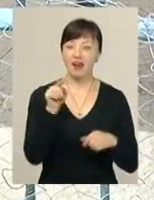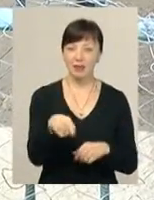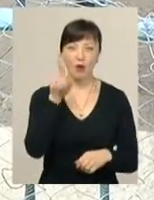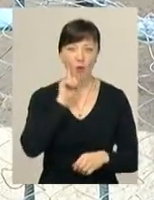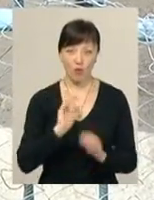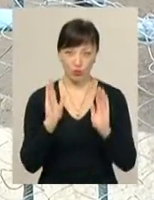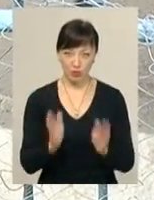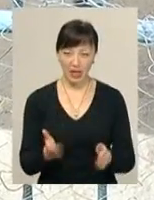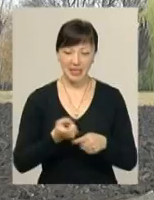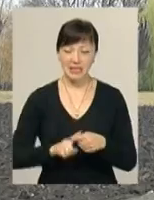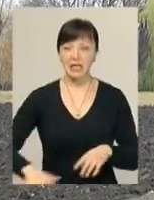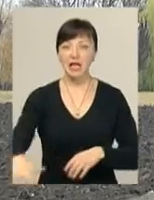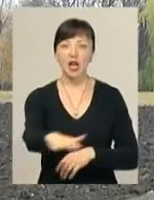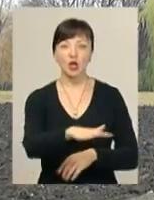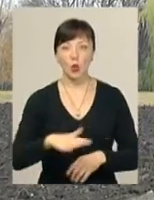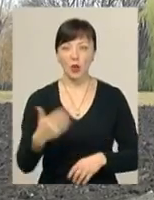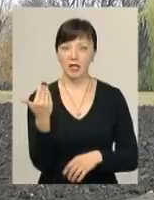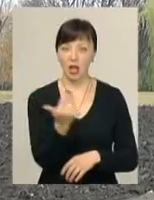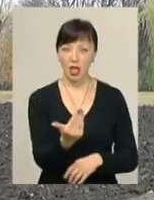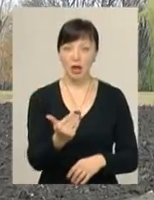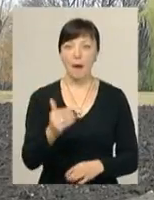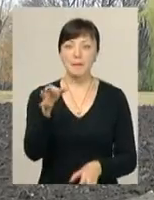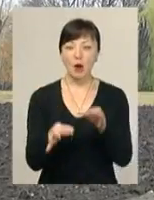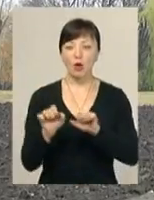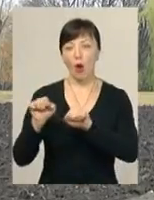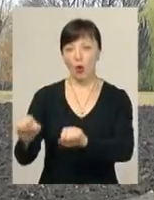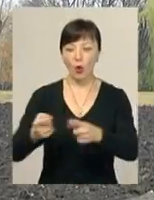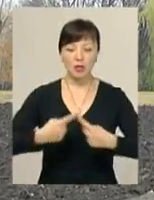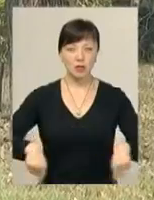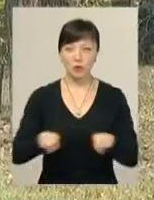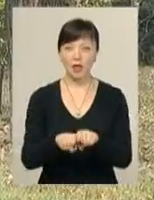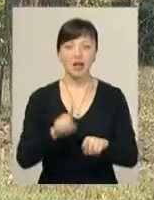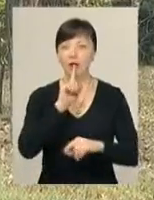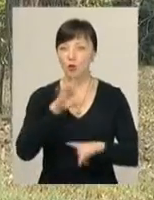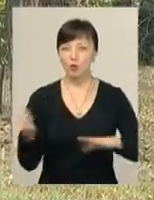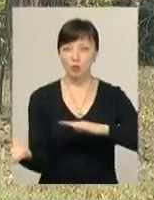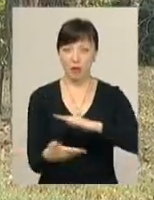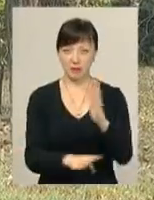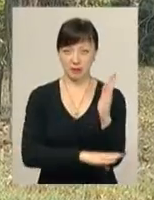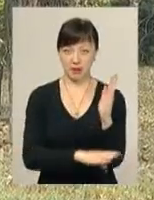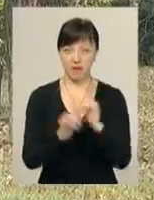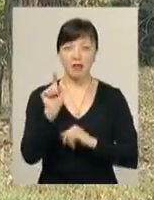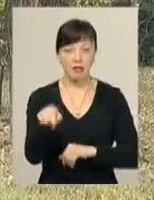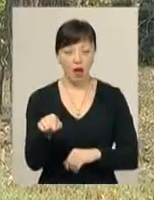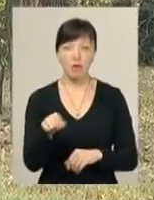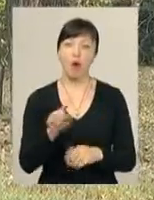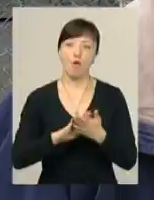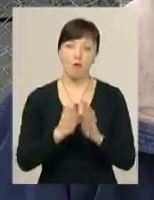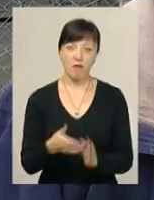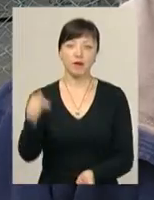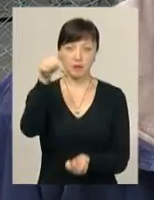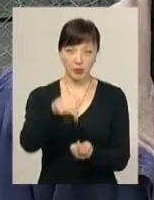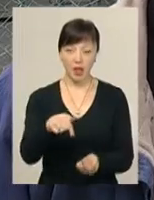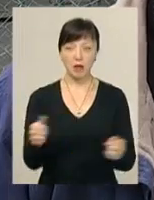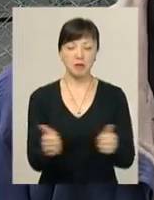комфортно. А на цій території, яка належить до природоохоронної зони, не виробають жодного дерева. Там умови відповідають.